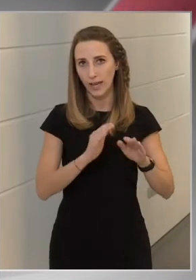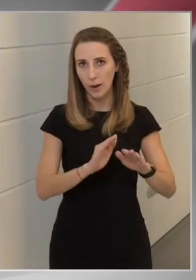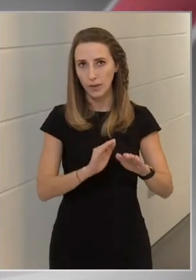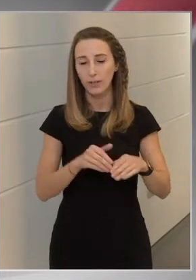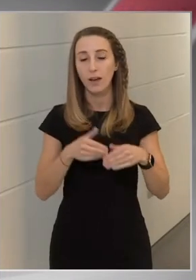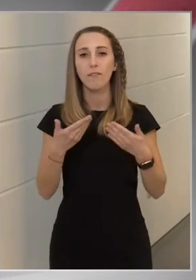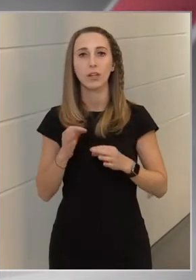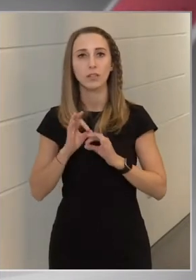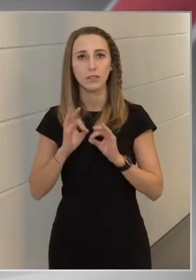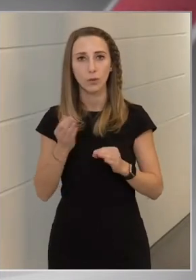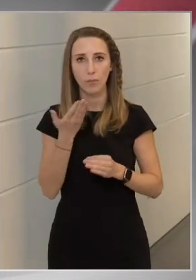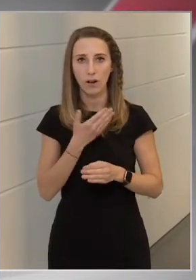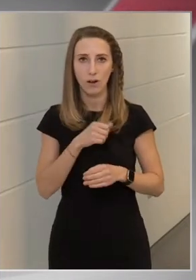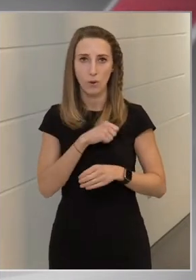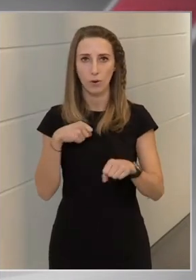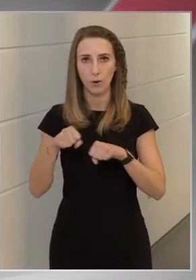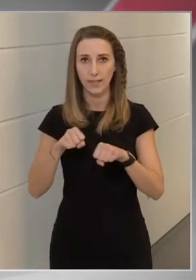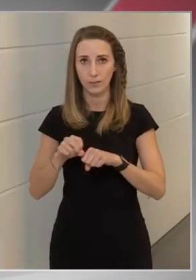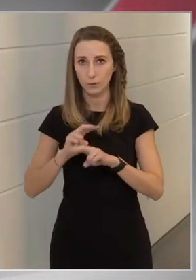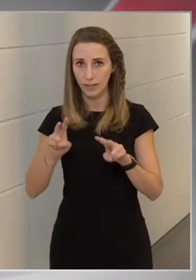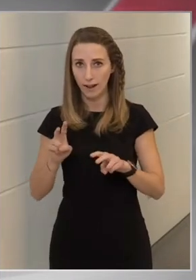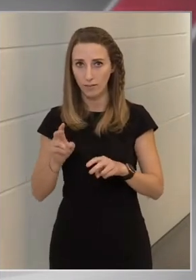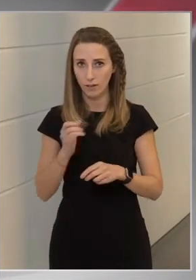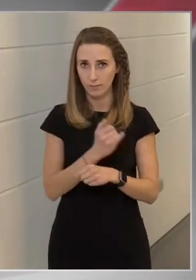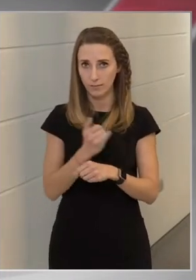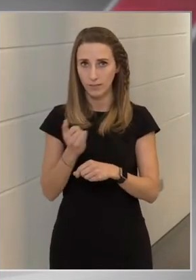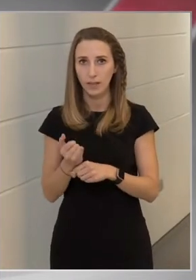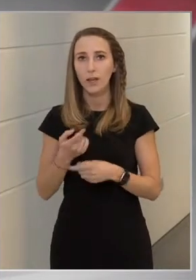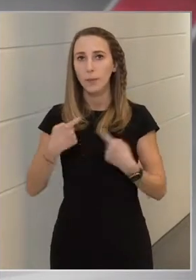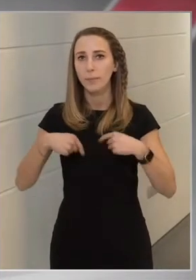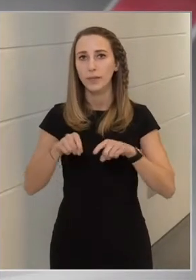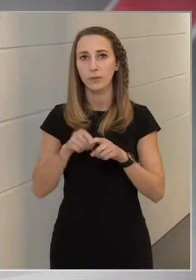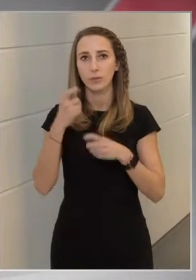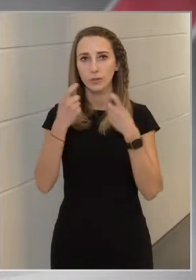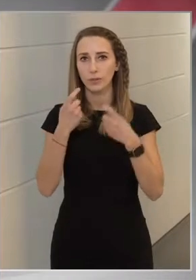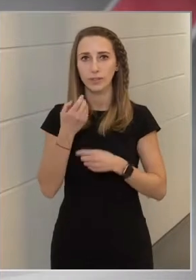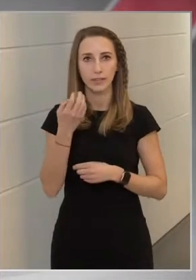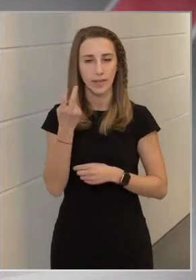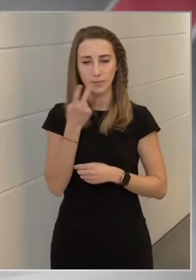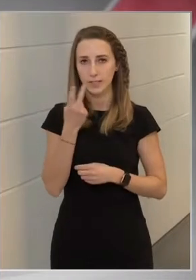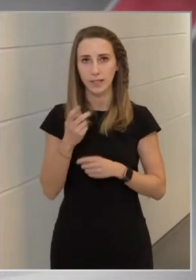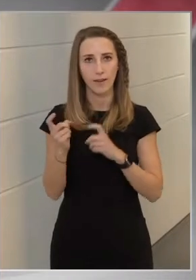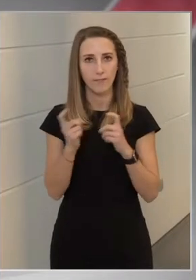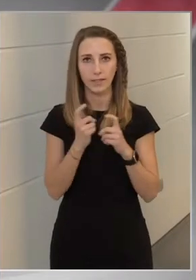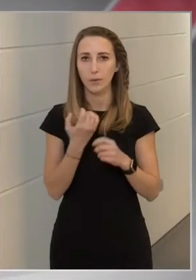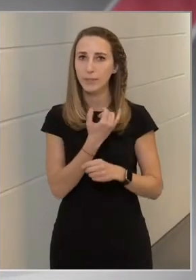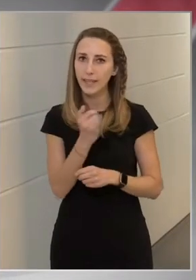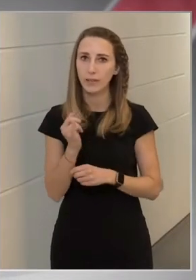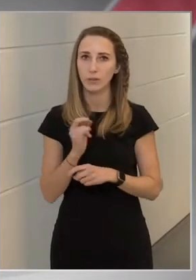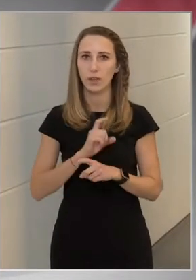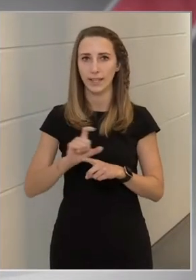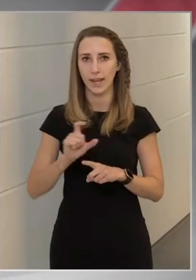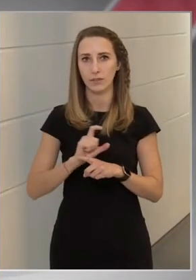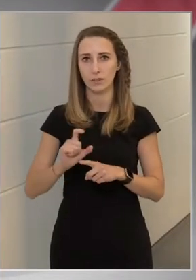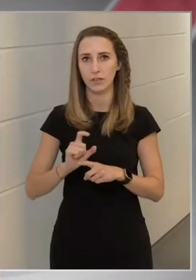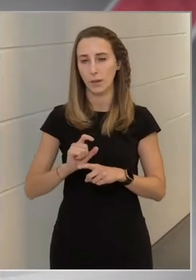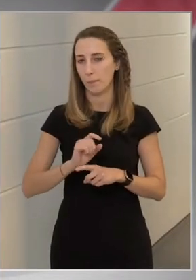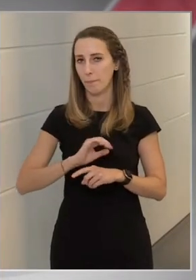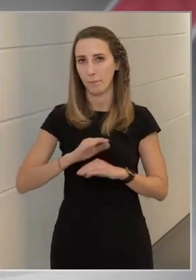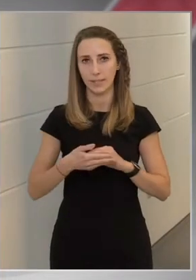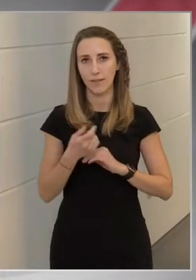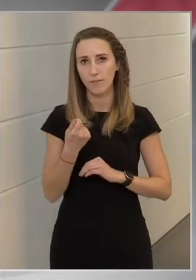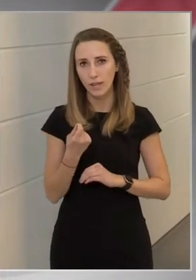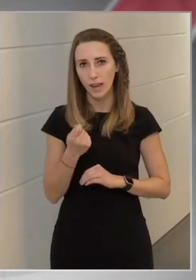pedig az a jobb, hogyha ez önkormányzatoknál van. És mi úgy gondoljuk, hogy természetesen nem vitatva, hogy mindenhonnan hiányozhat minden fillér,